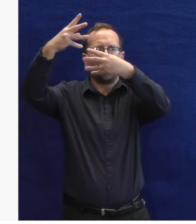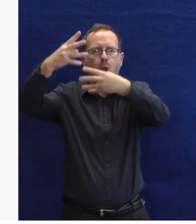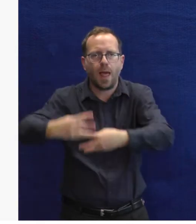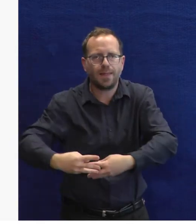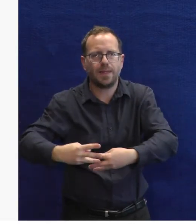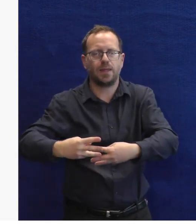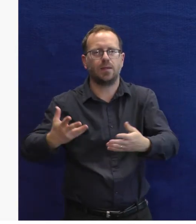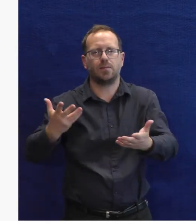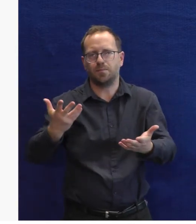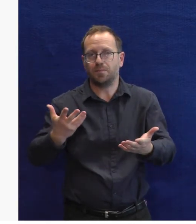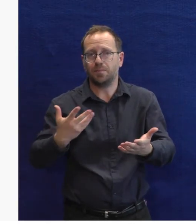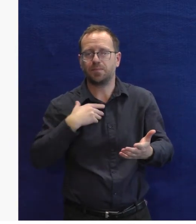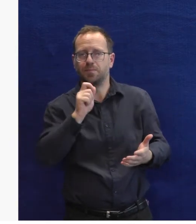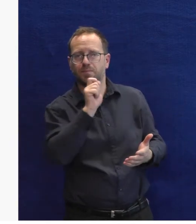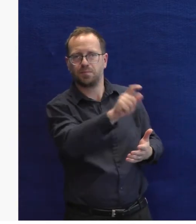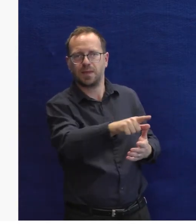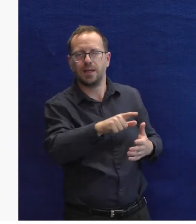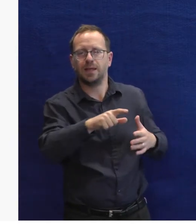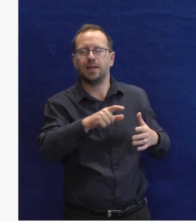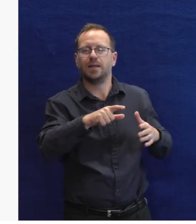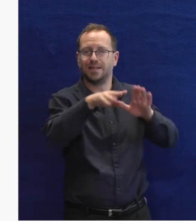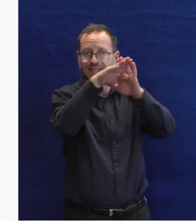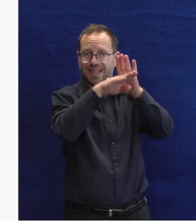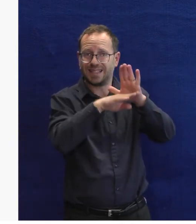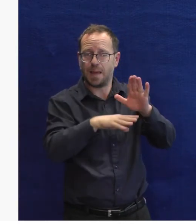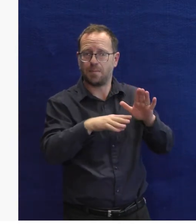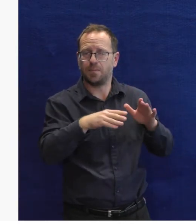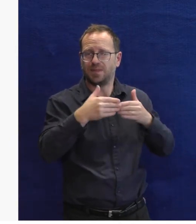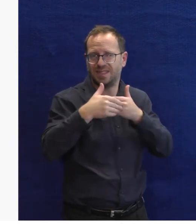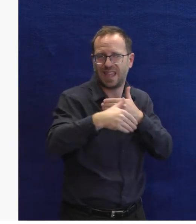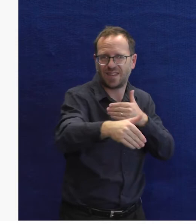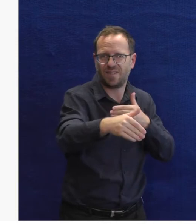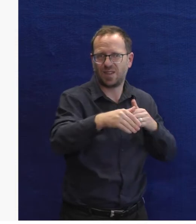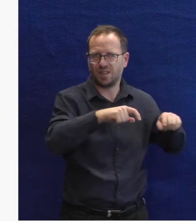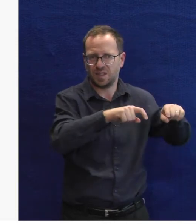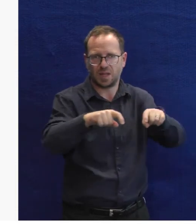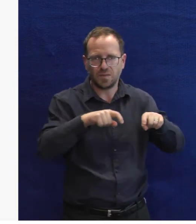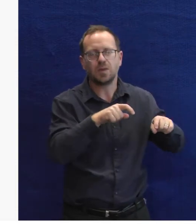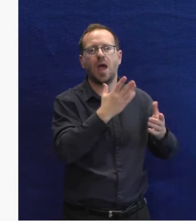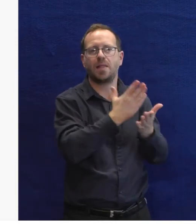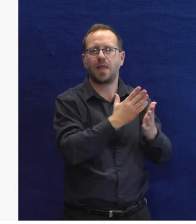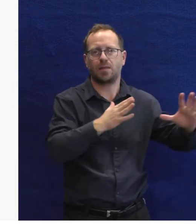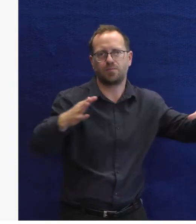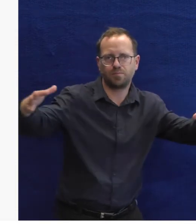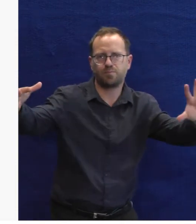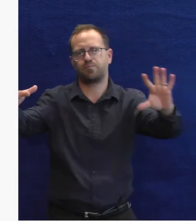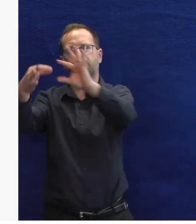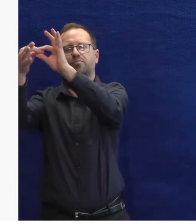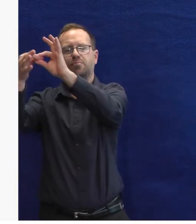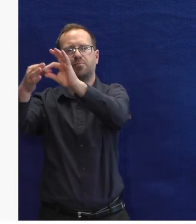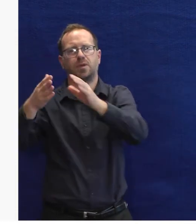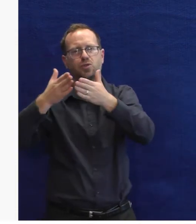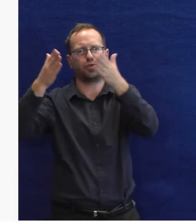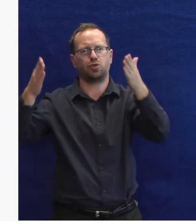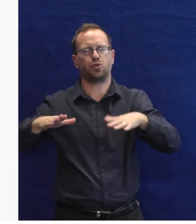dolů. A tenhle ten command už se posílá právě na ten server, který to zprocesuje a výsledku ten prvek, které